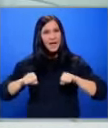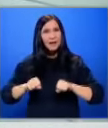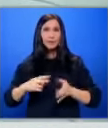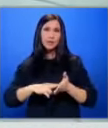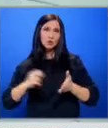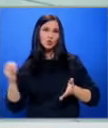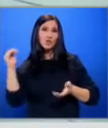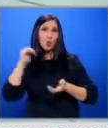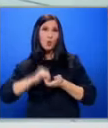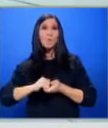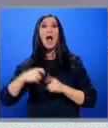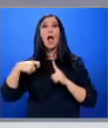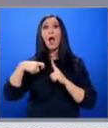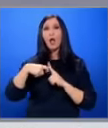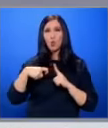от клуба по Канукаяк